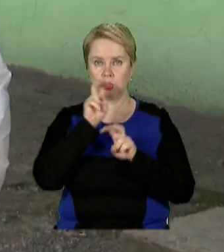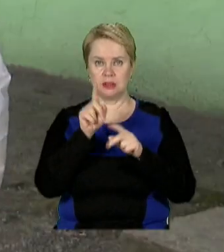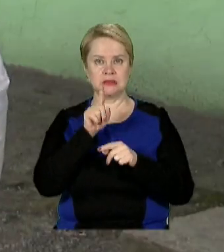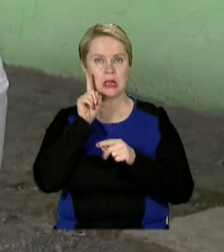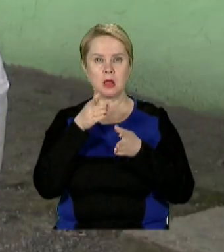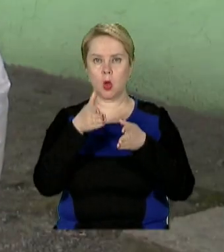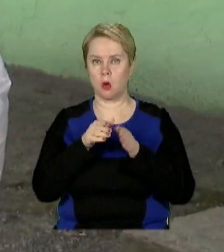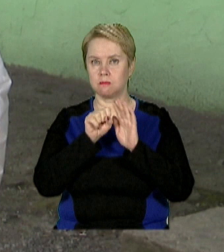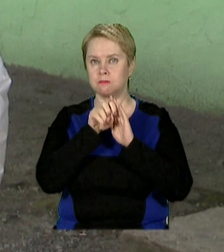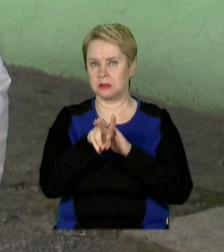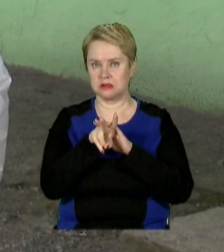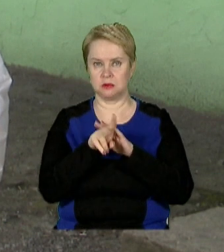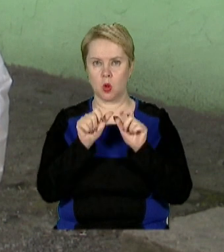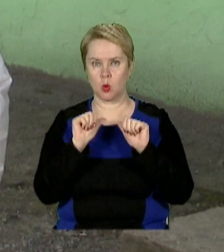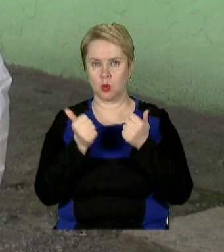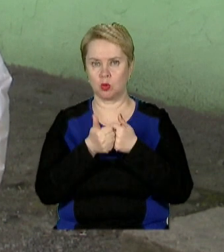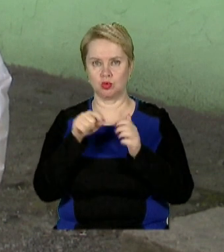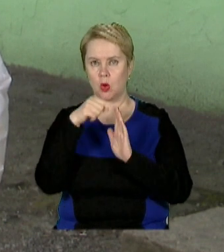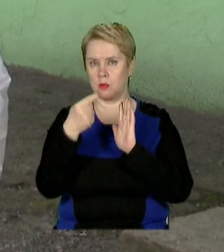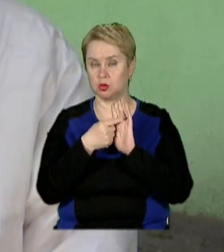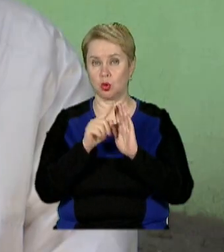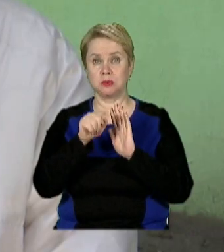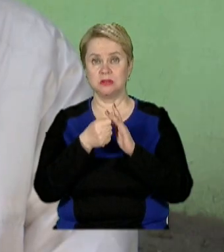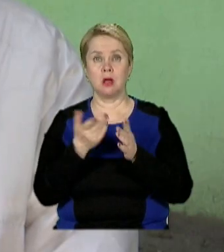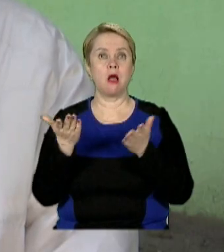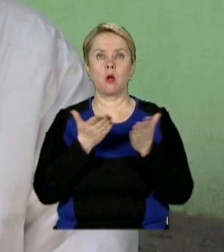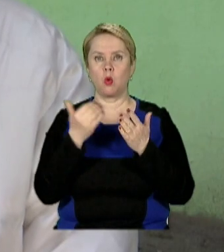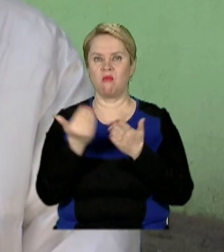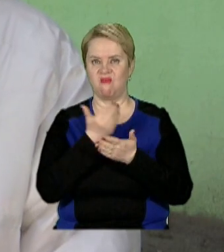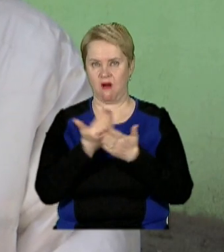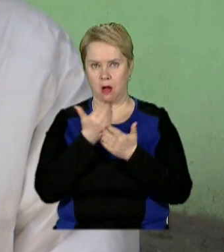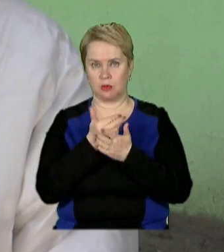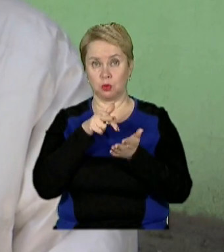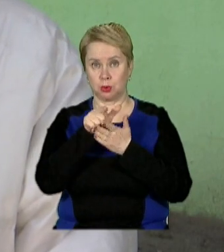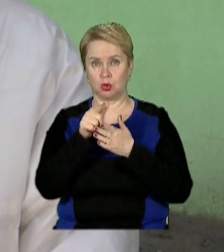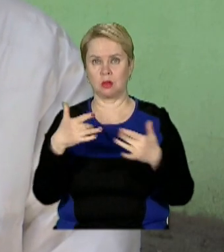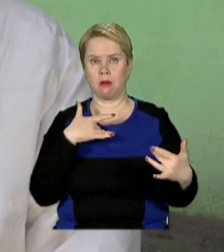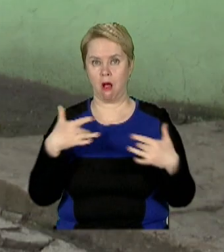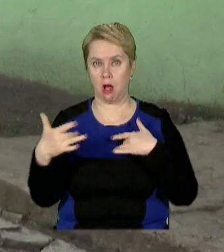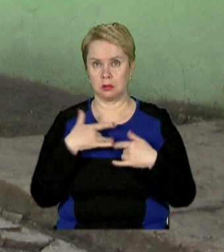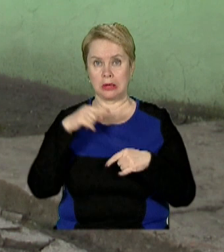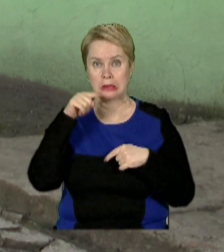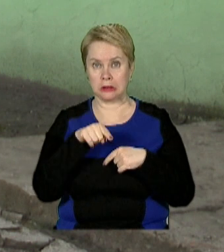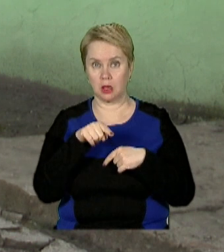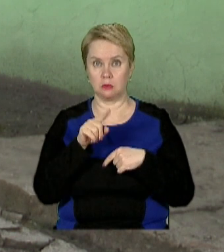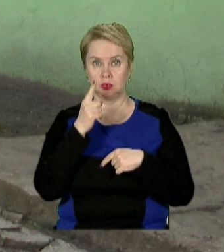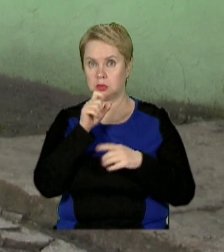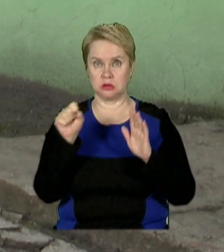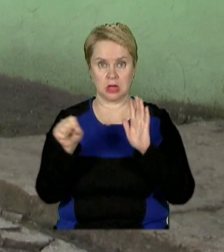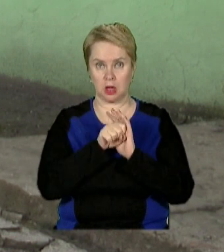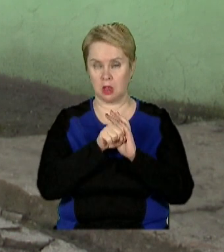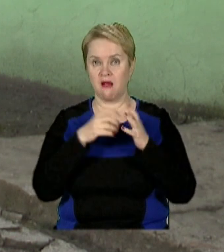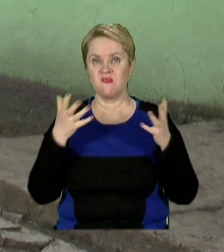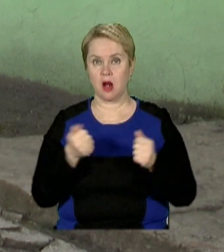зелений коридор, аби втекти з оточеного міста. Щоб дізнатися хоч якусь інформацію, пішли до драмтеатру. І там ледь не загинули.